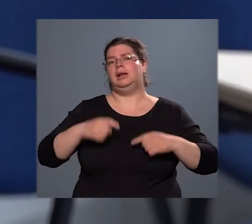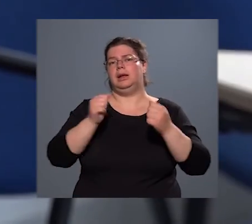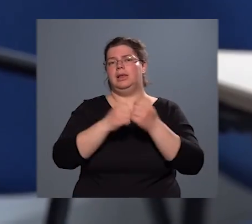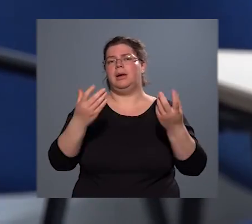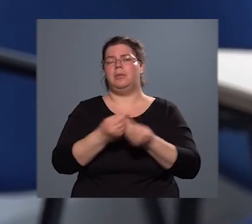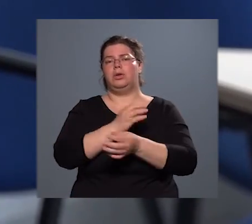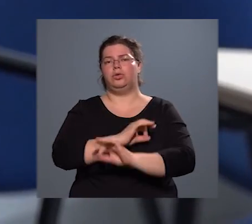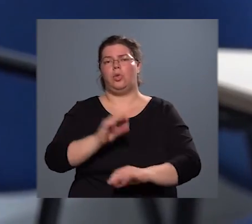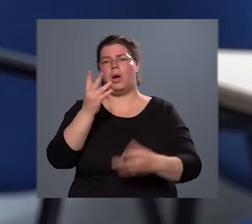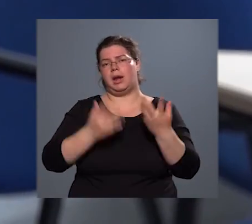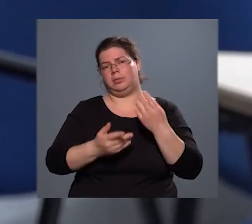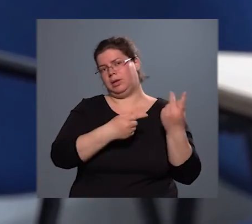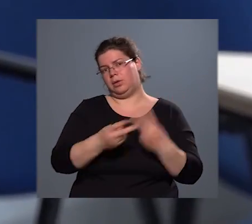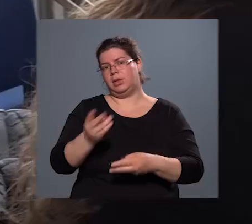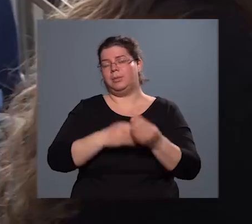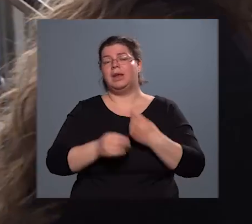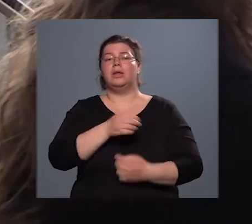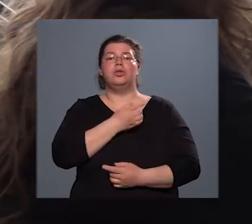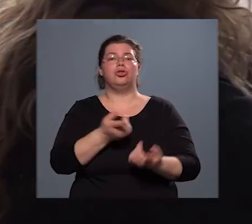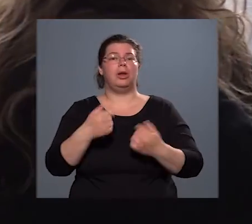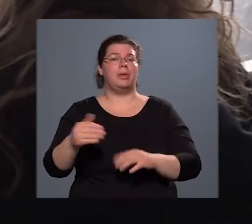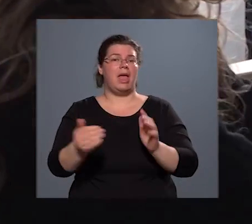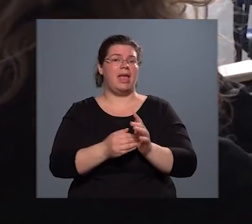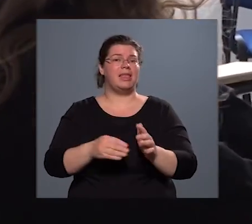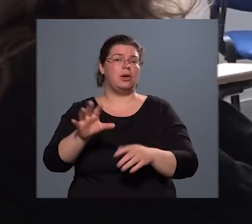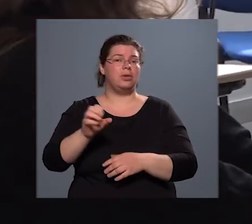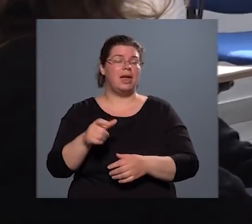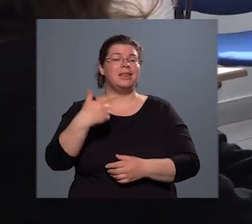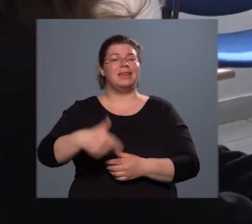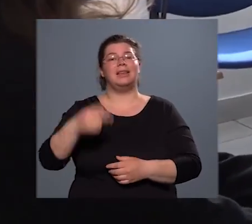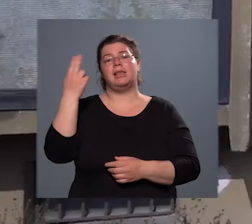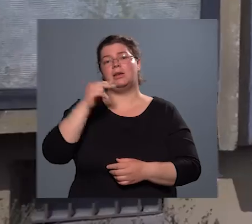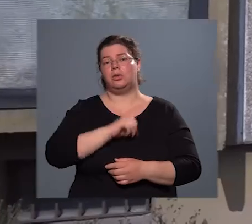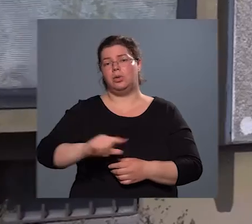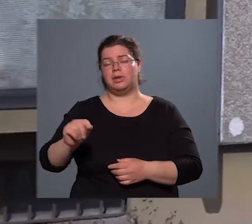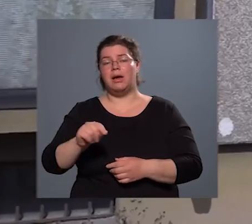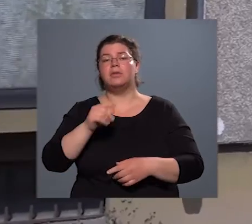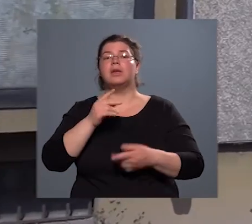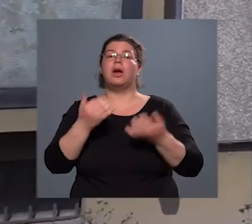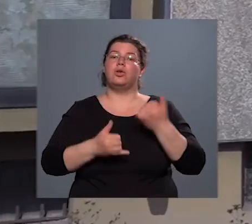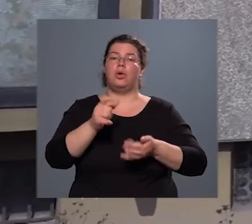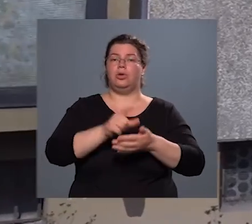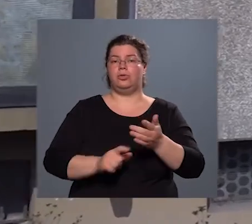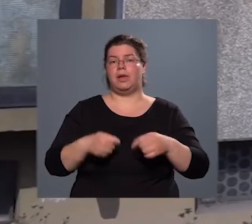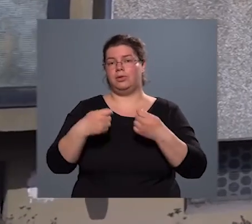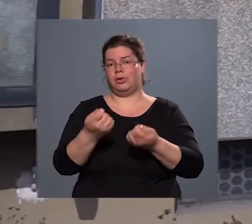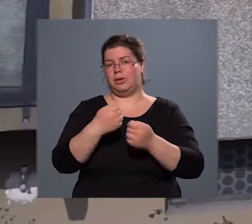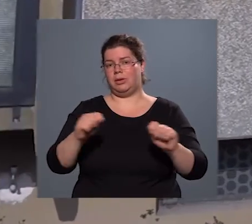eredményt hoznak, hiszen az iskolából évi szinten 1500-2000 tanuló távozik, a jogosítván nyújtotta a